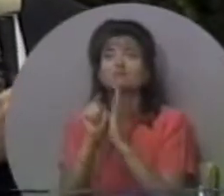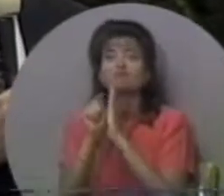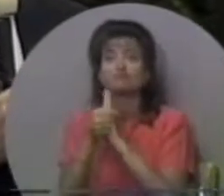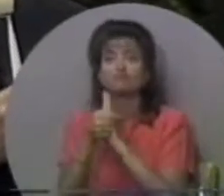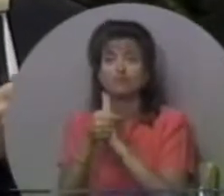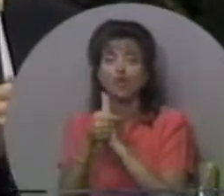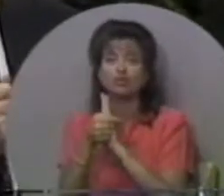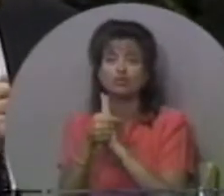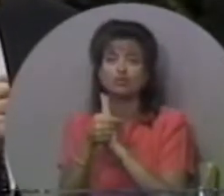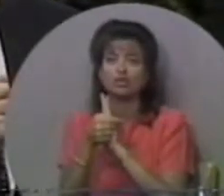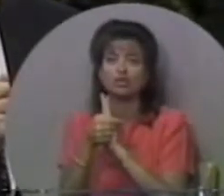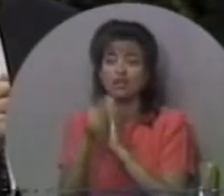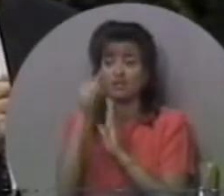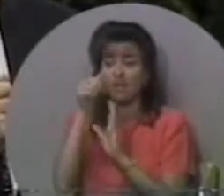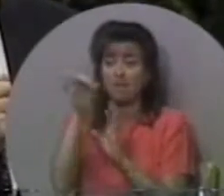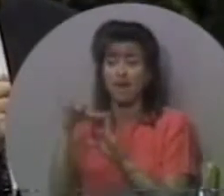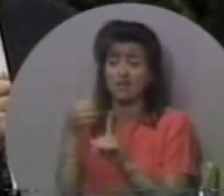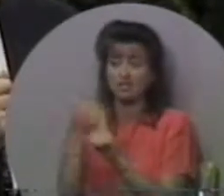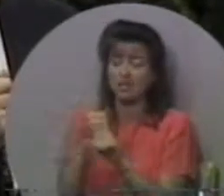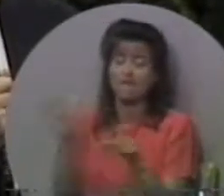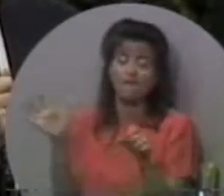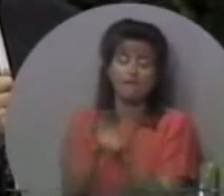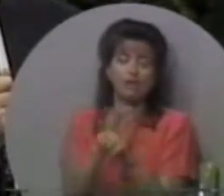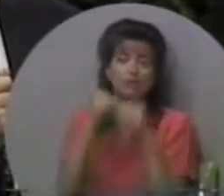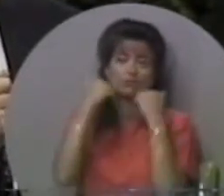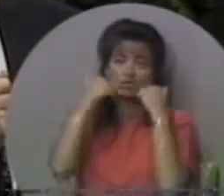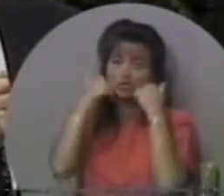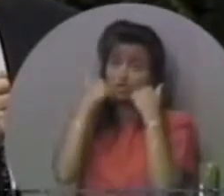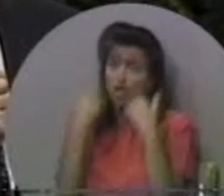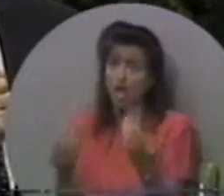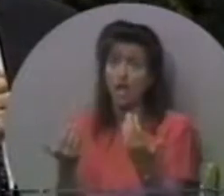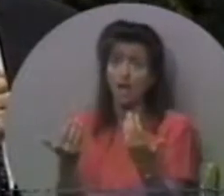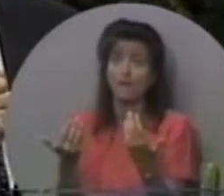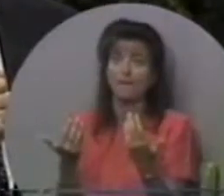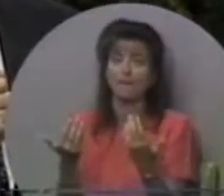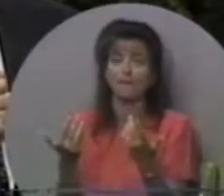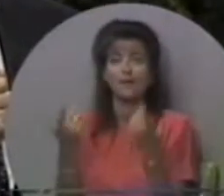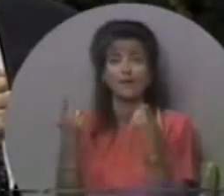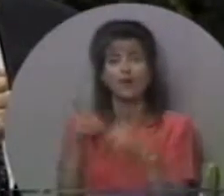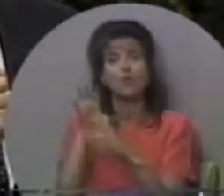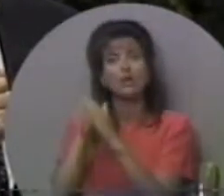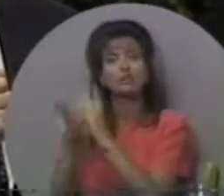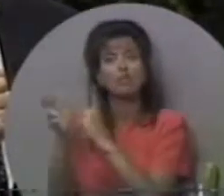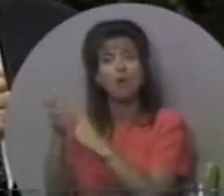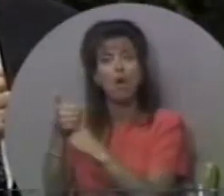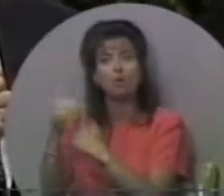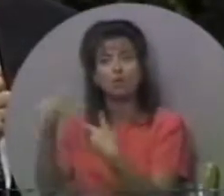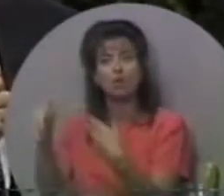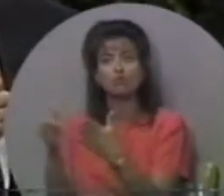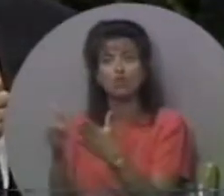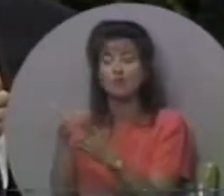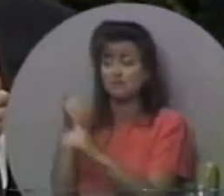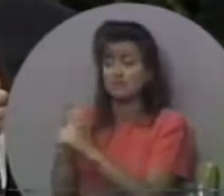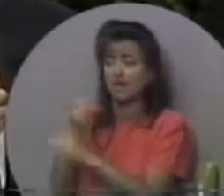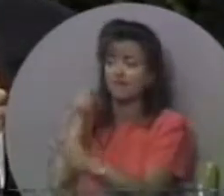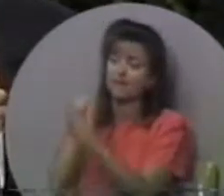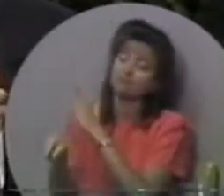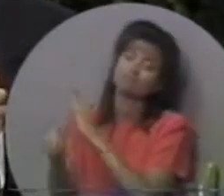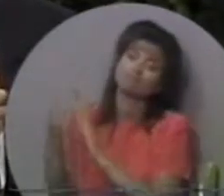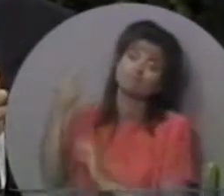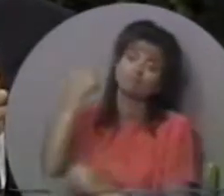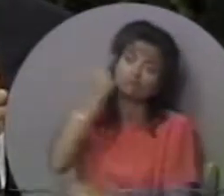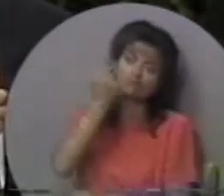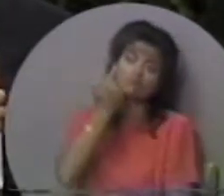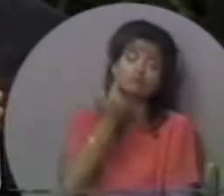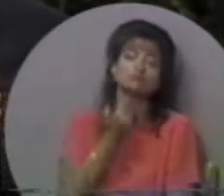в нього зібрання 900 людей. І він вчинив самогубство, тому що був так наповнений соромом. Він пішов,